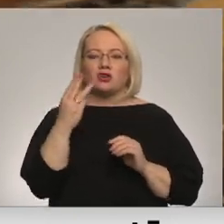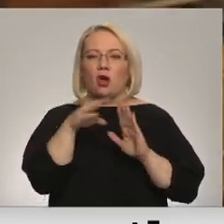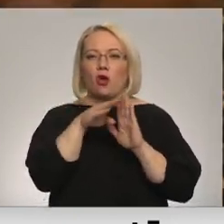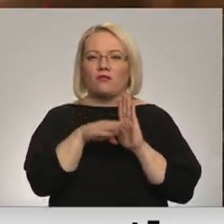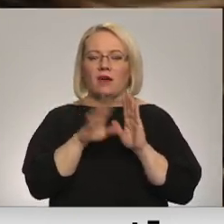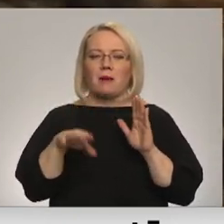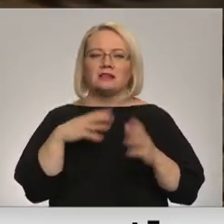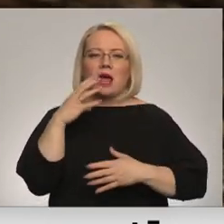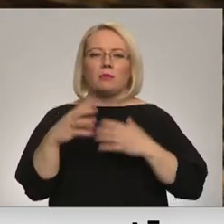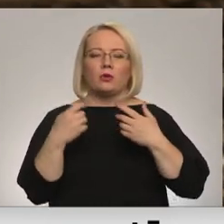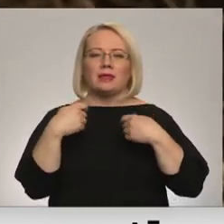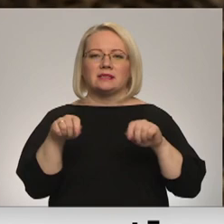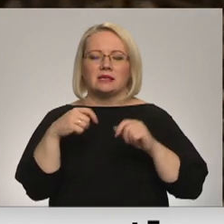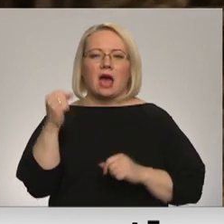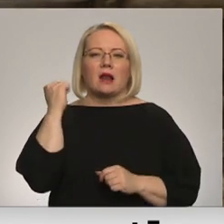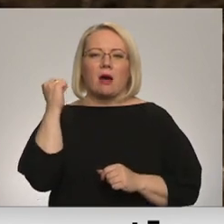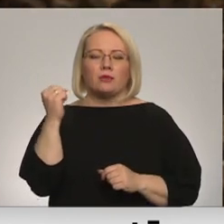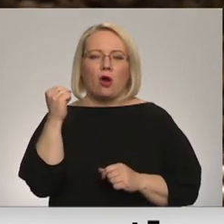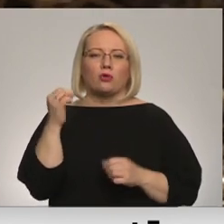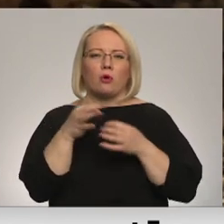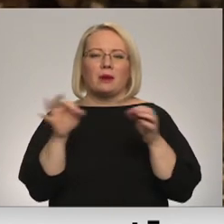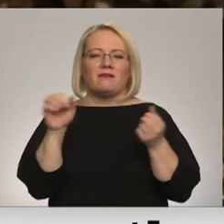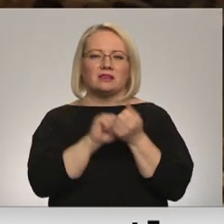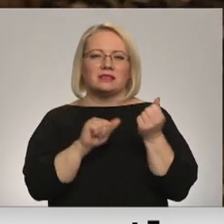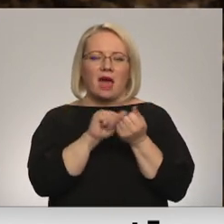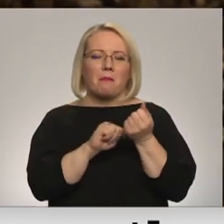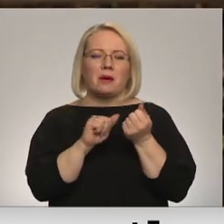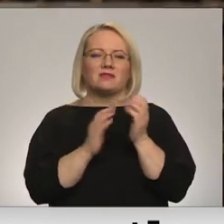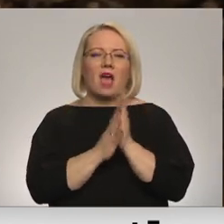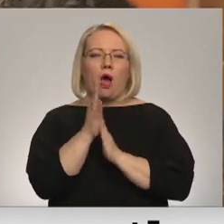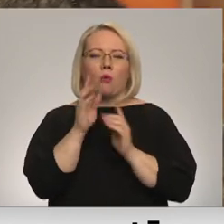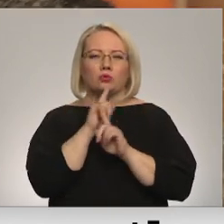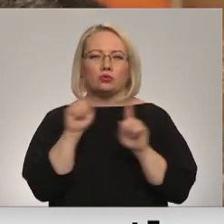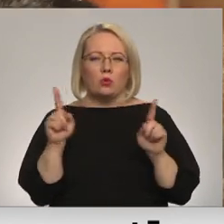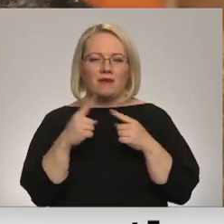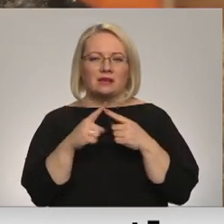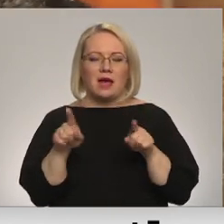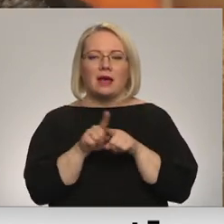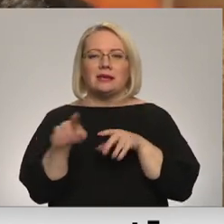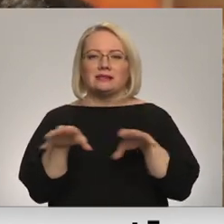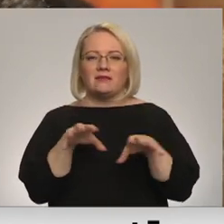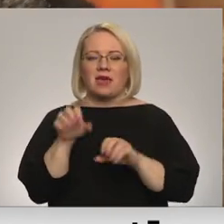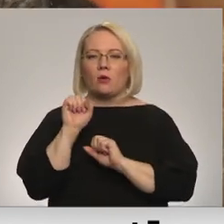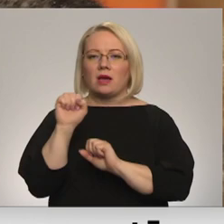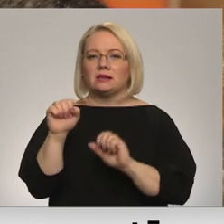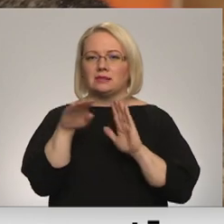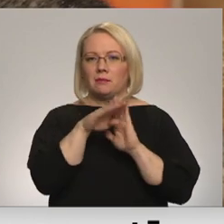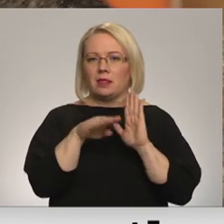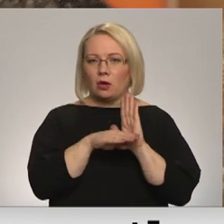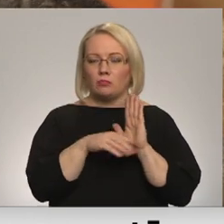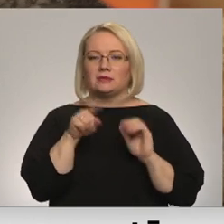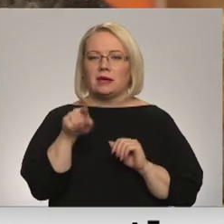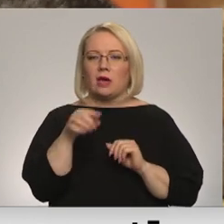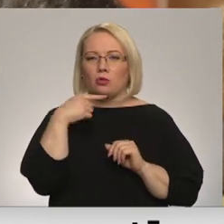startautisko tirdzniecību ar apdraudēto sauveļas dzīvnieku naugasugām jeb citas. Arī dzīvnieku aizsardzības likums. Tie